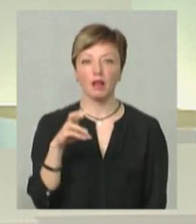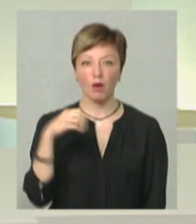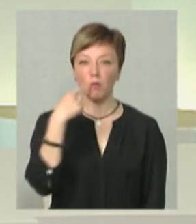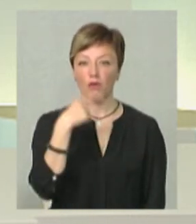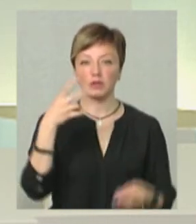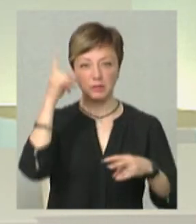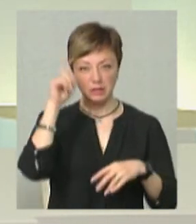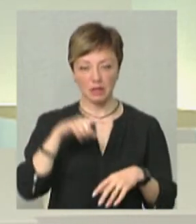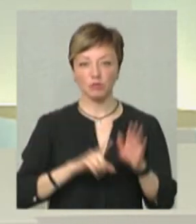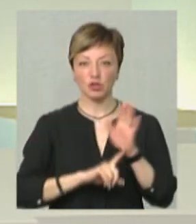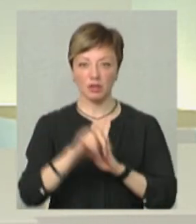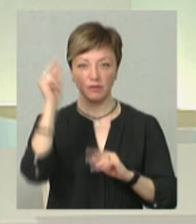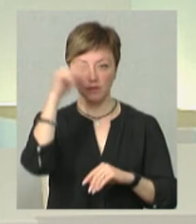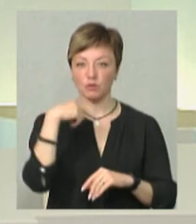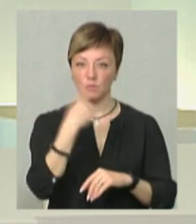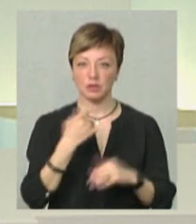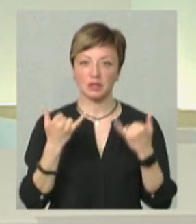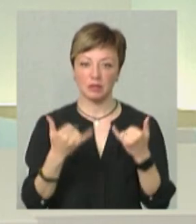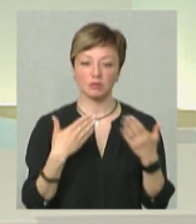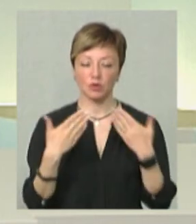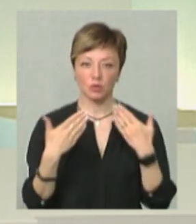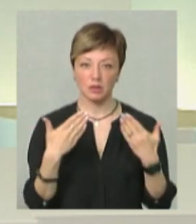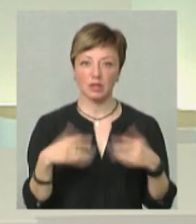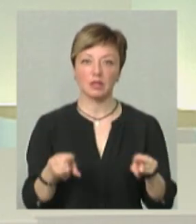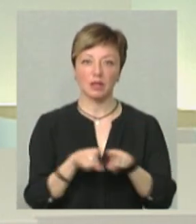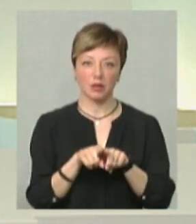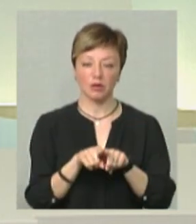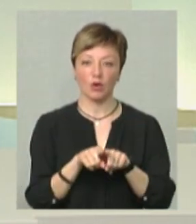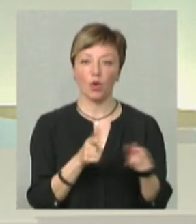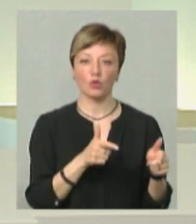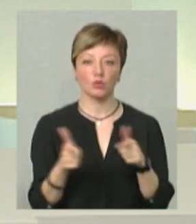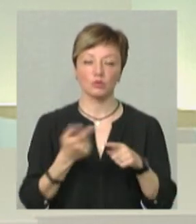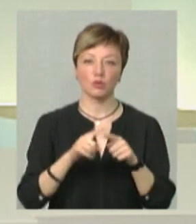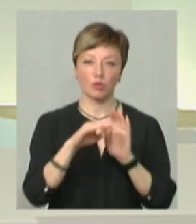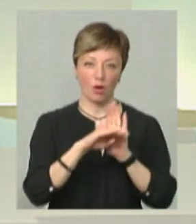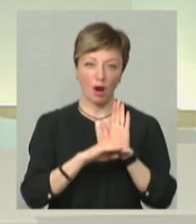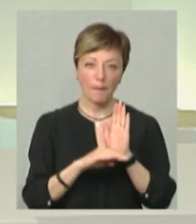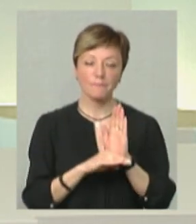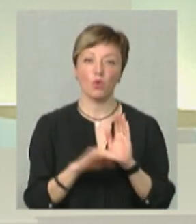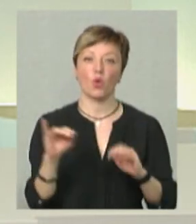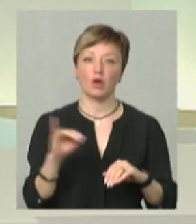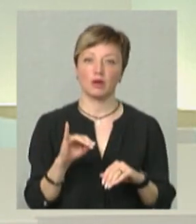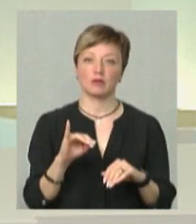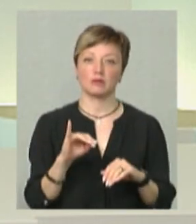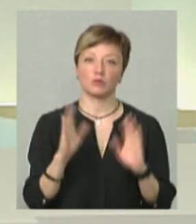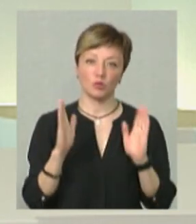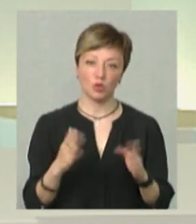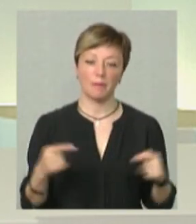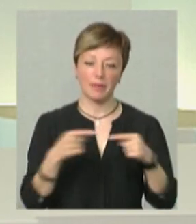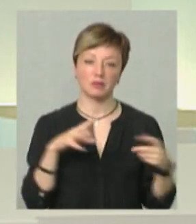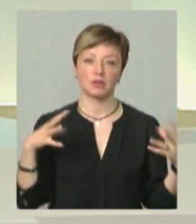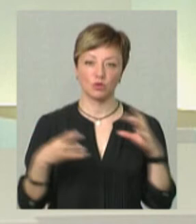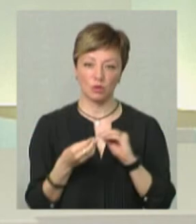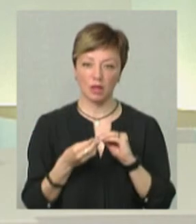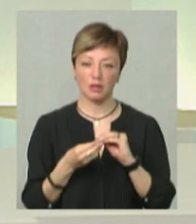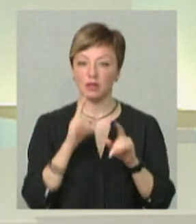мову треба знати. Ми почали з вивчення мови, ми зараз спілкуємося, так би мовити, готуємо цю програму. І буде певний